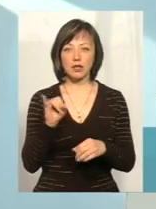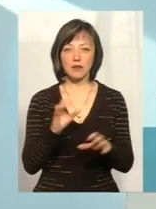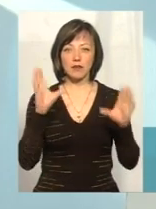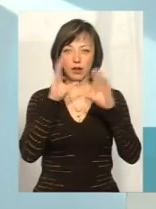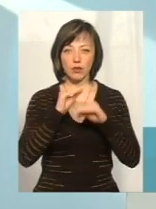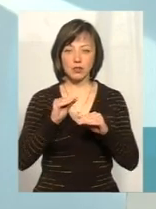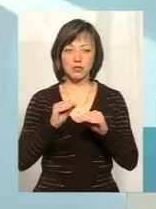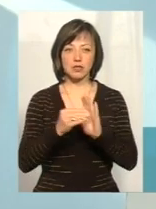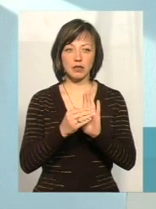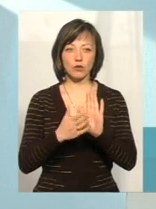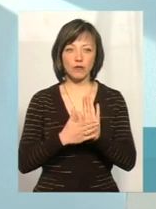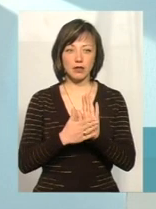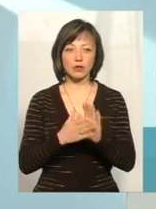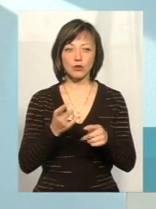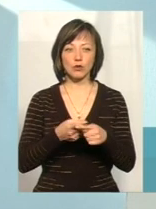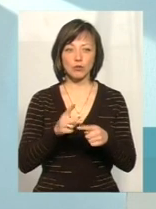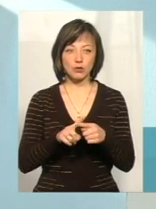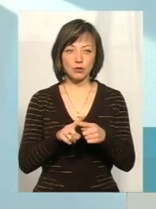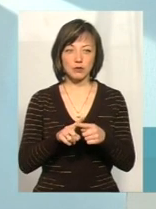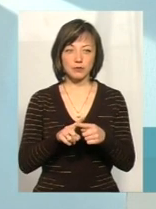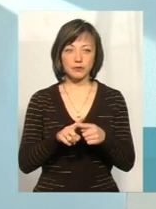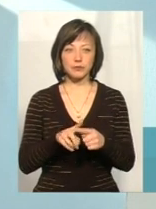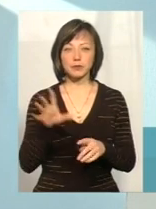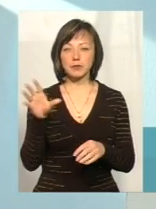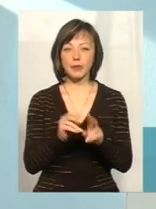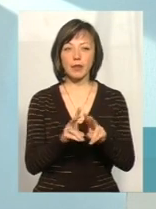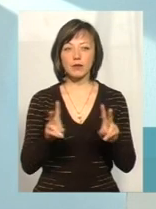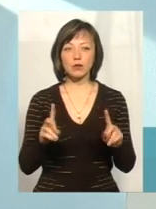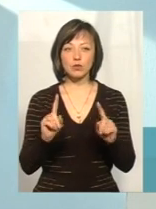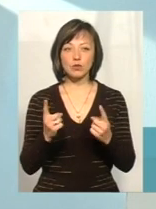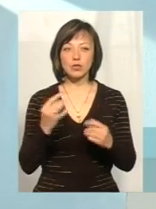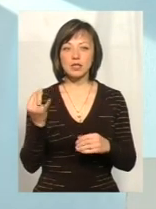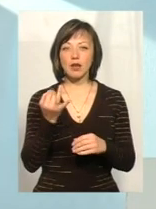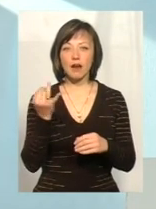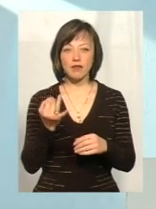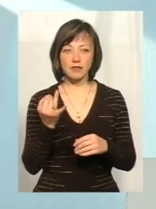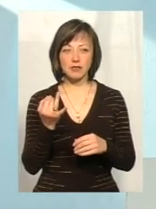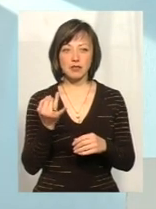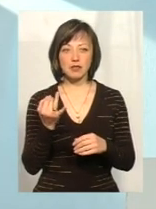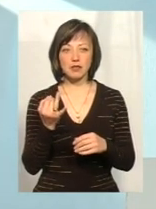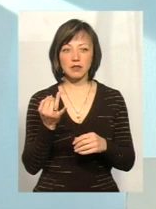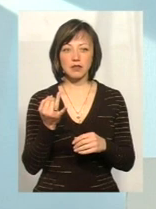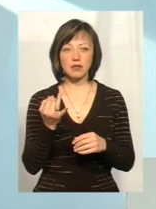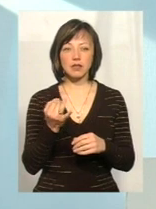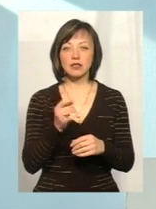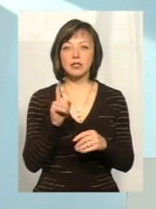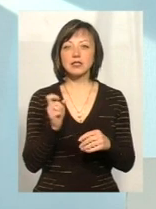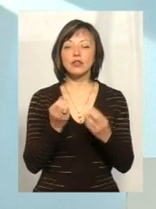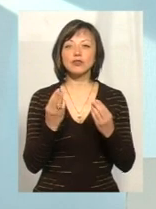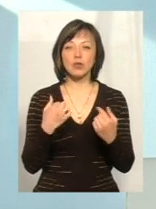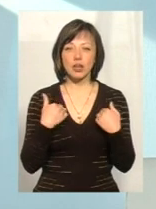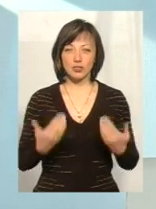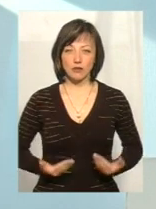вдалося задекларуватися. Тому, в принципі, всі, хто дуже цікавився, за що я живу,